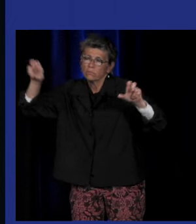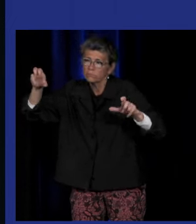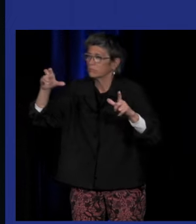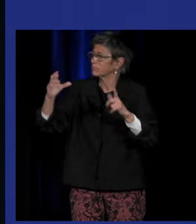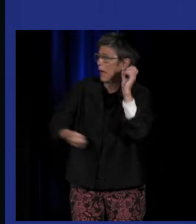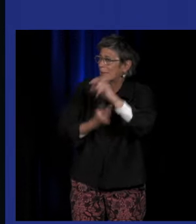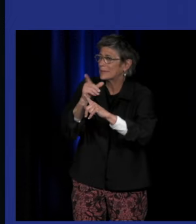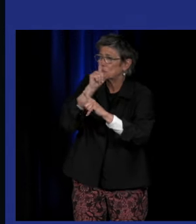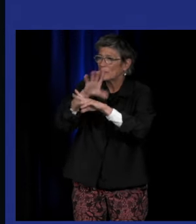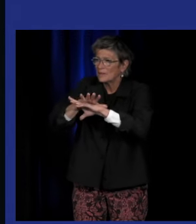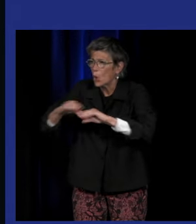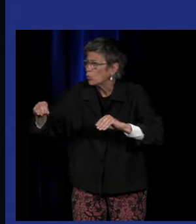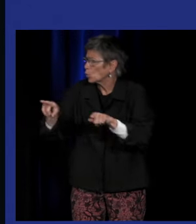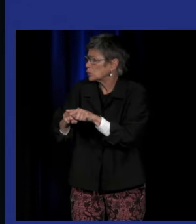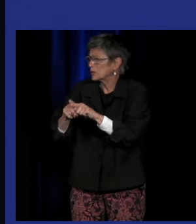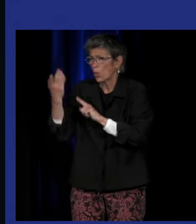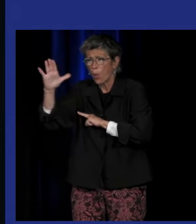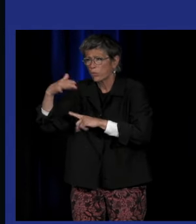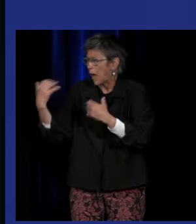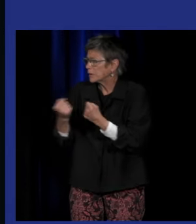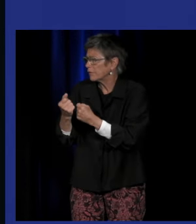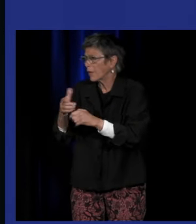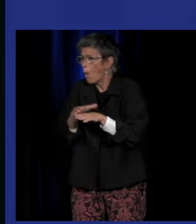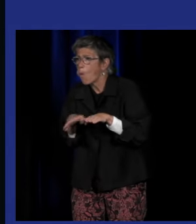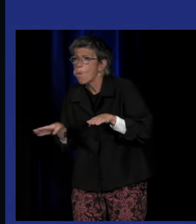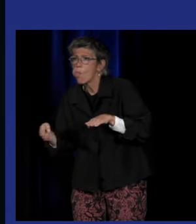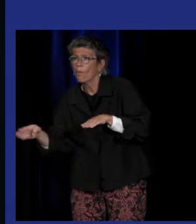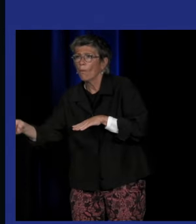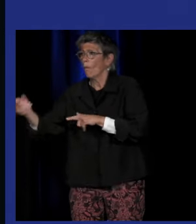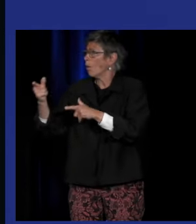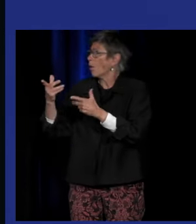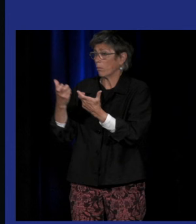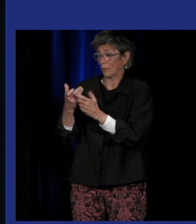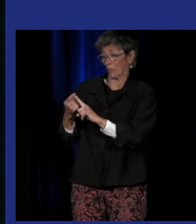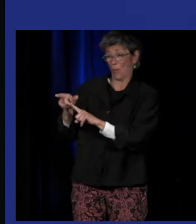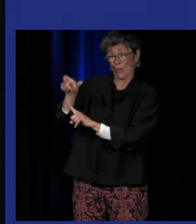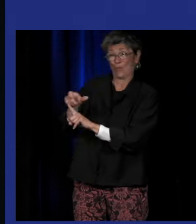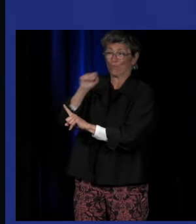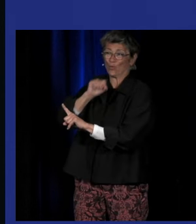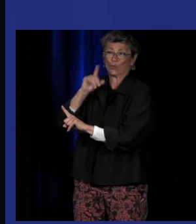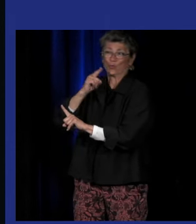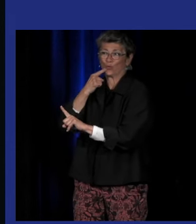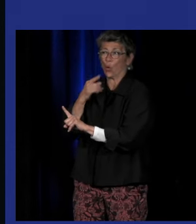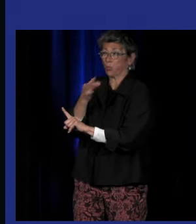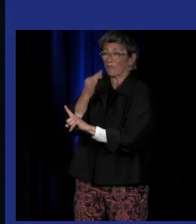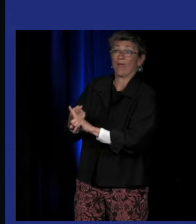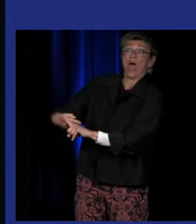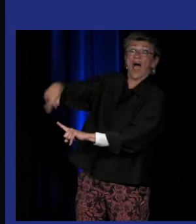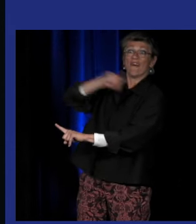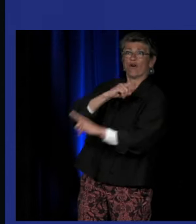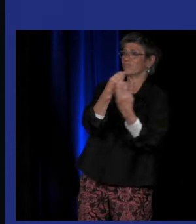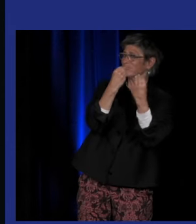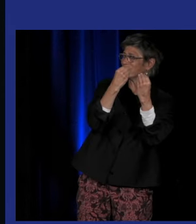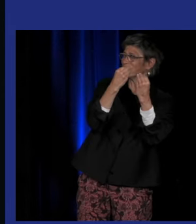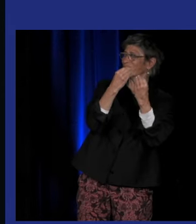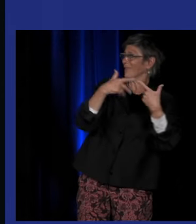quantité d'activité dans laquelle les sourds qui étaient ces sourds qui avaient bénéficié de l'enseignement en langue des signes mis en place par la vie de l'épée